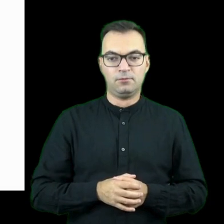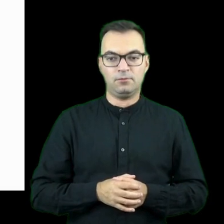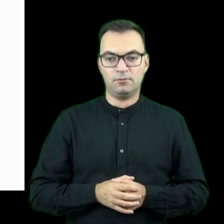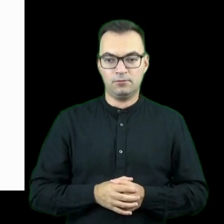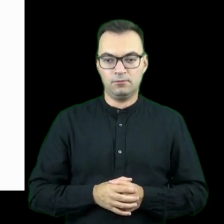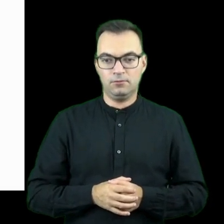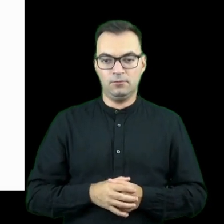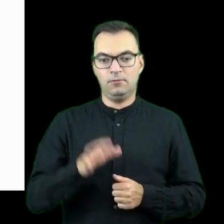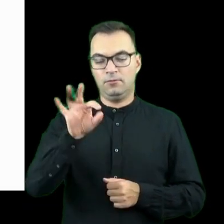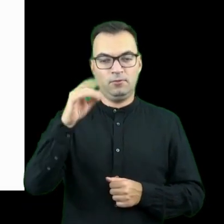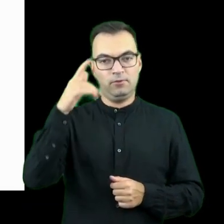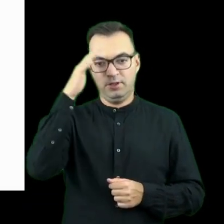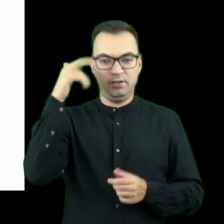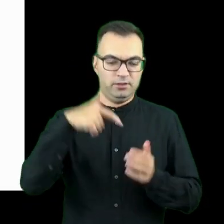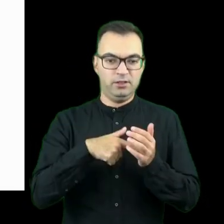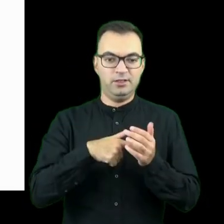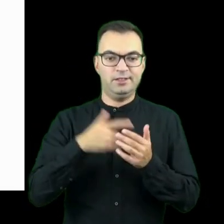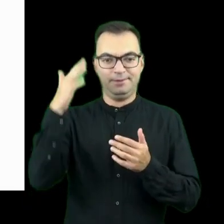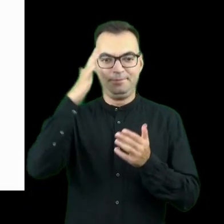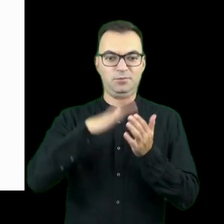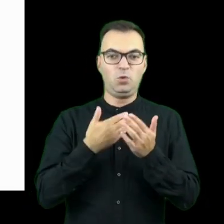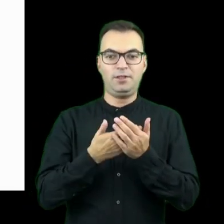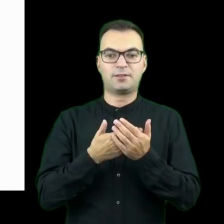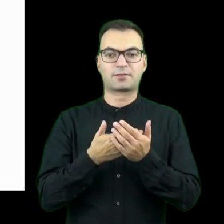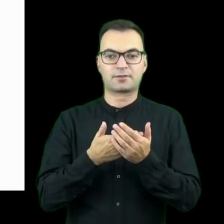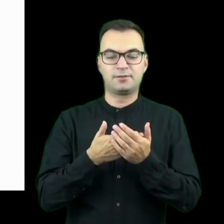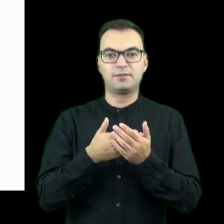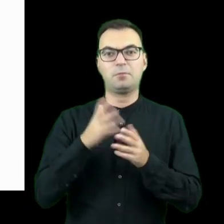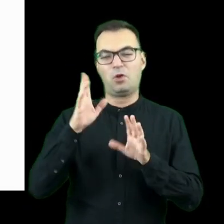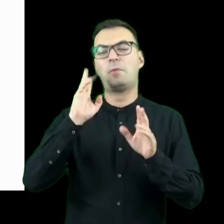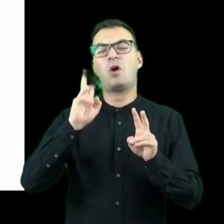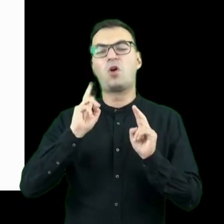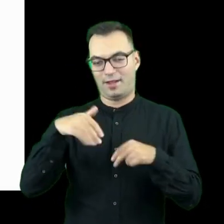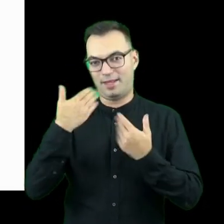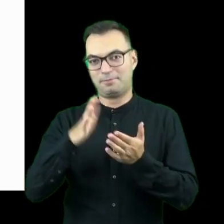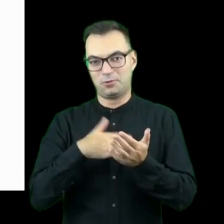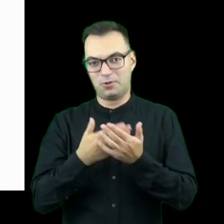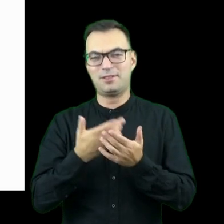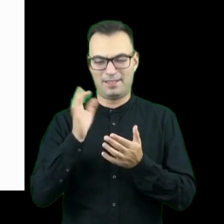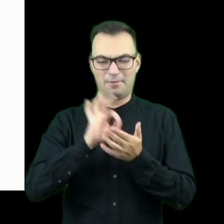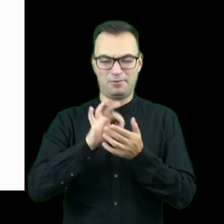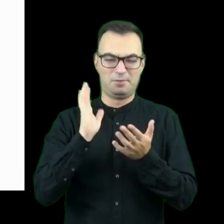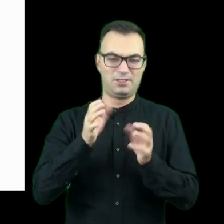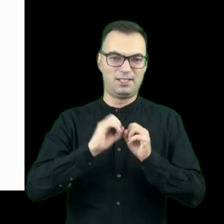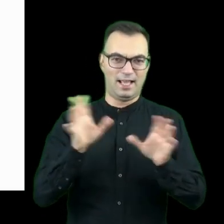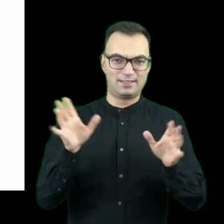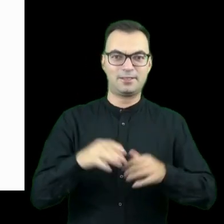Zaraz też tą teorię zaczniemy przykładać sobie na konkretne przykłady i stanie się to coraz